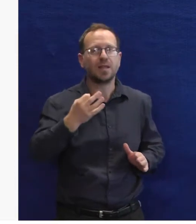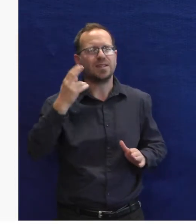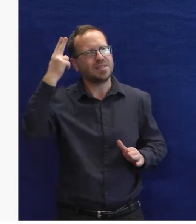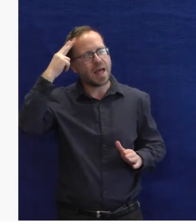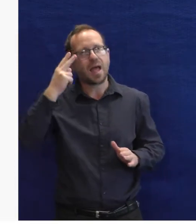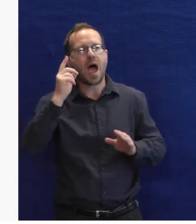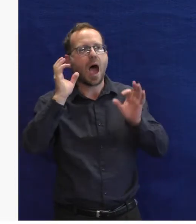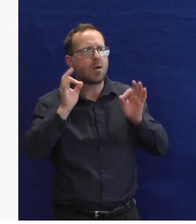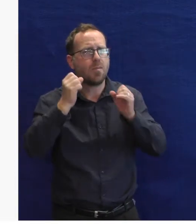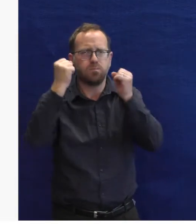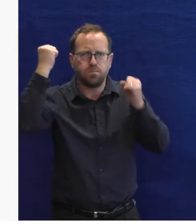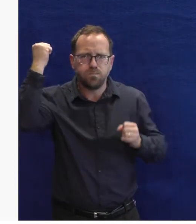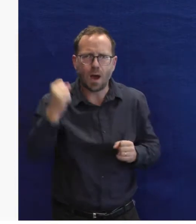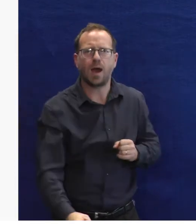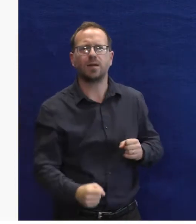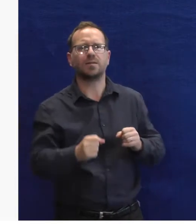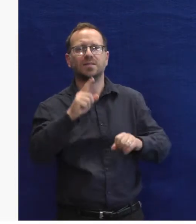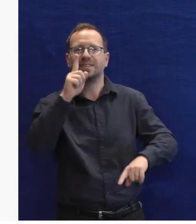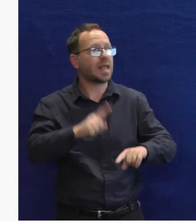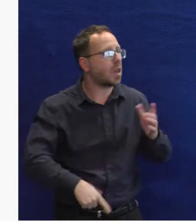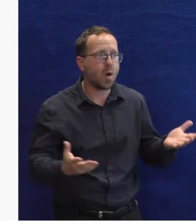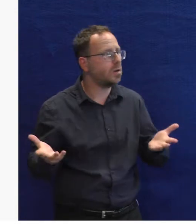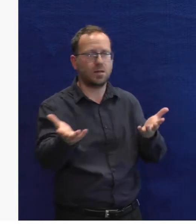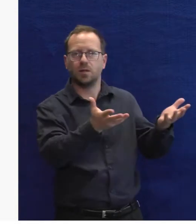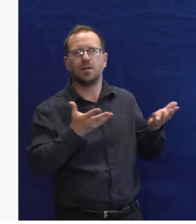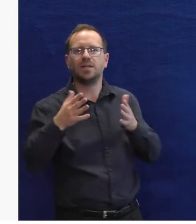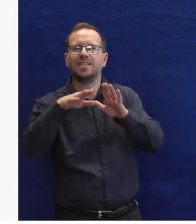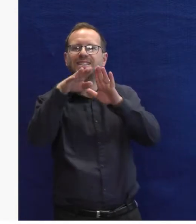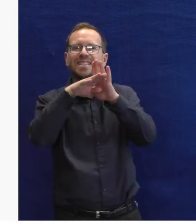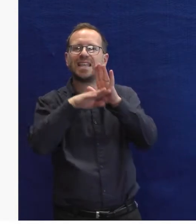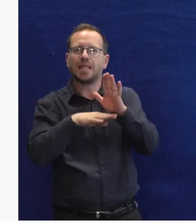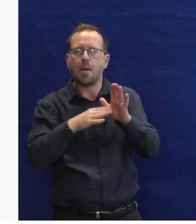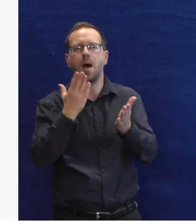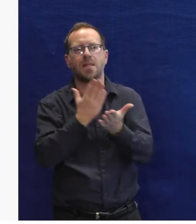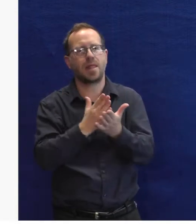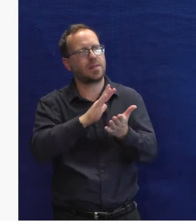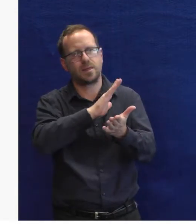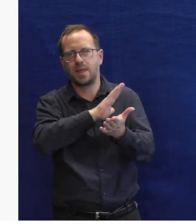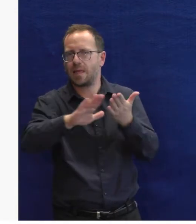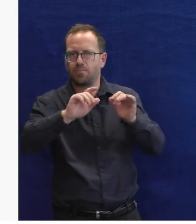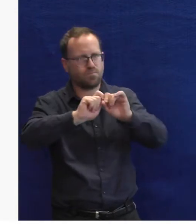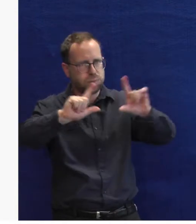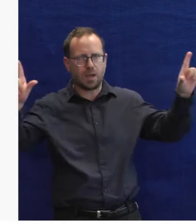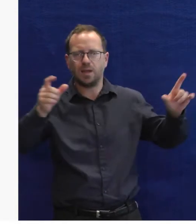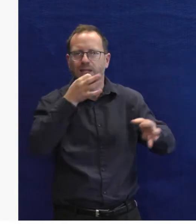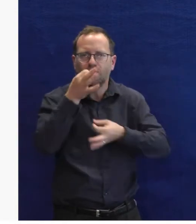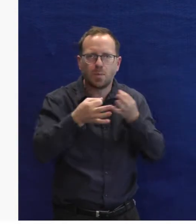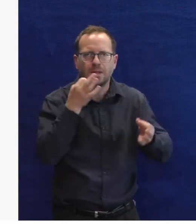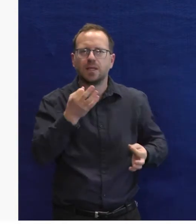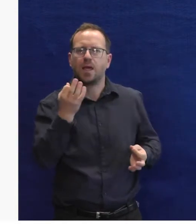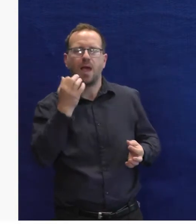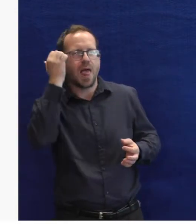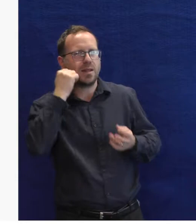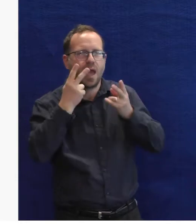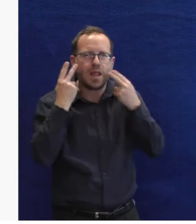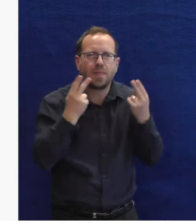Ukázalo se, že když se něco v Česku děje, tak lidi jdou na seznam, jdou zjistit, co se děje, protože tam mají ten mix různých médií.